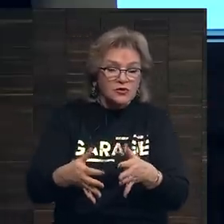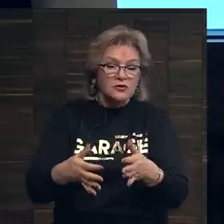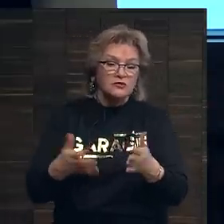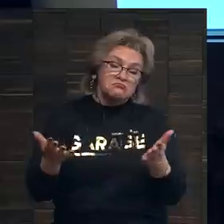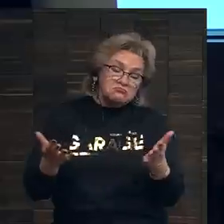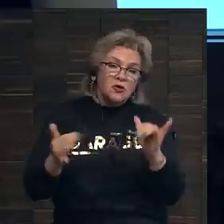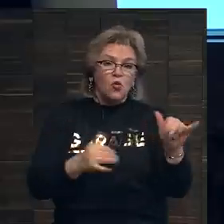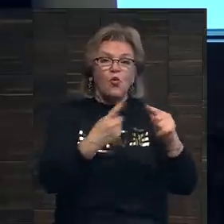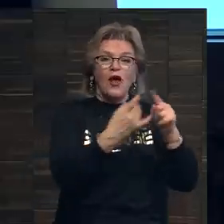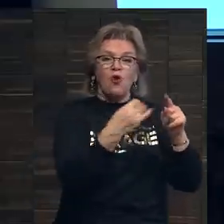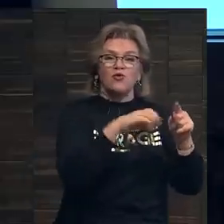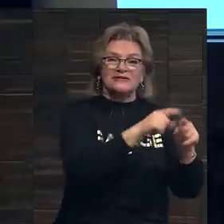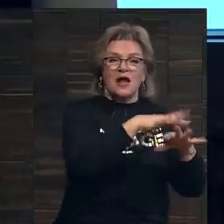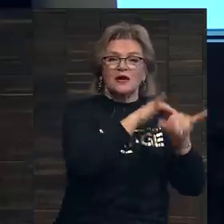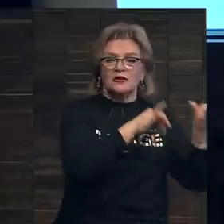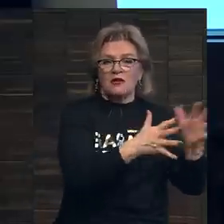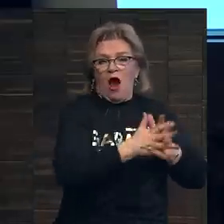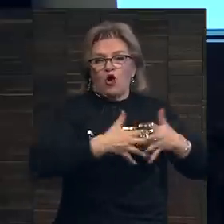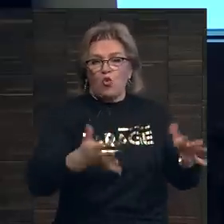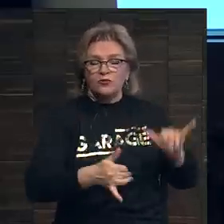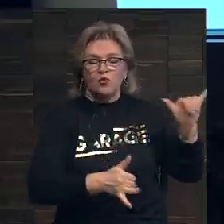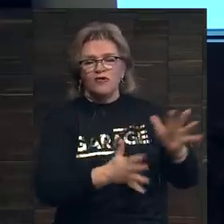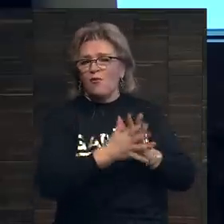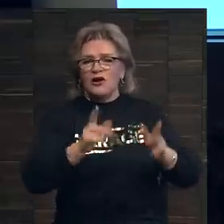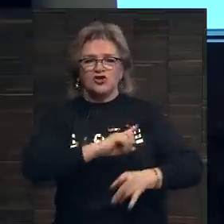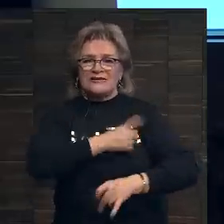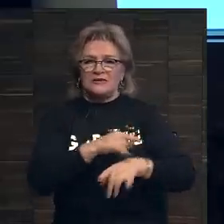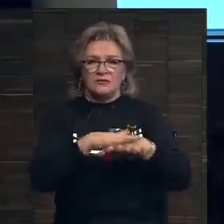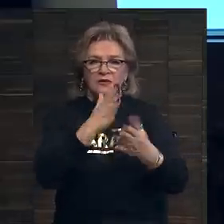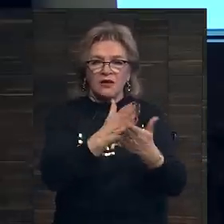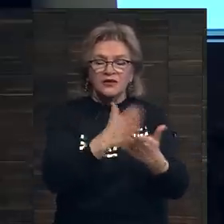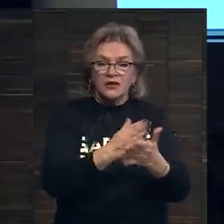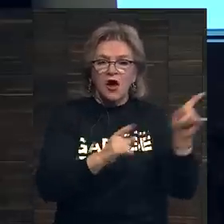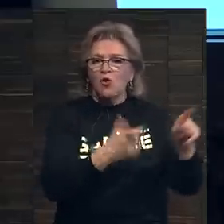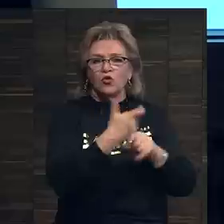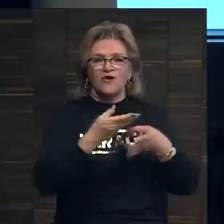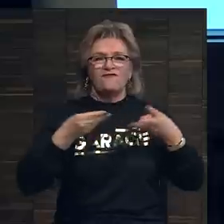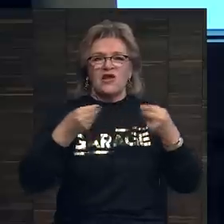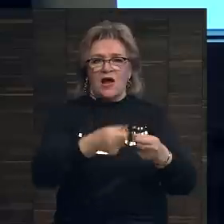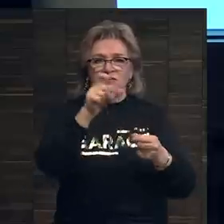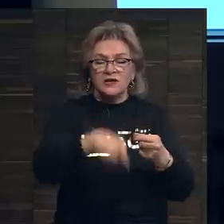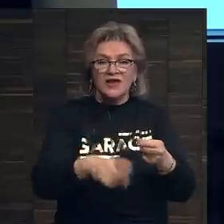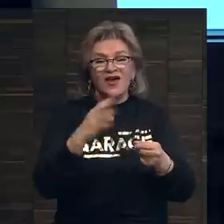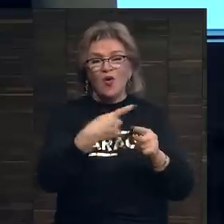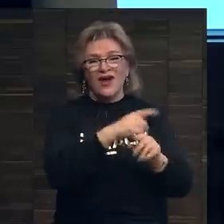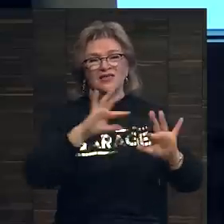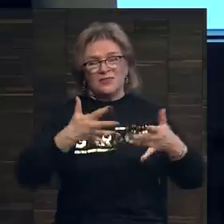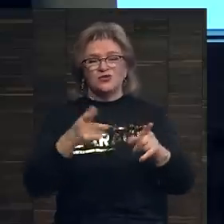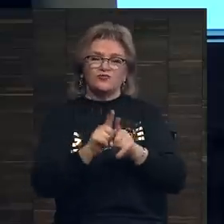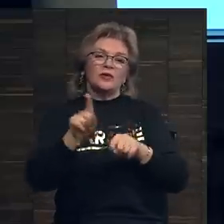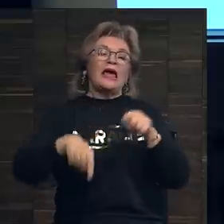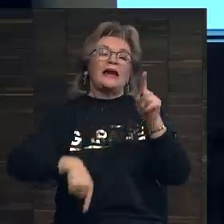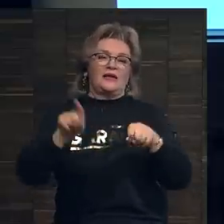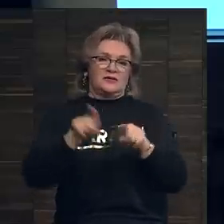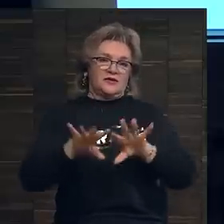Ну, у Дэмиэна Хёрста рынок огромен, у него большая сила на рынке, он очень влиятелен, но это происходит все-таки